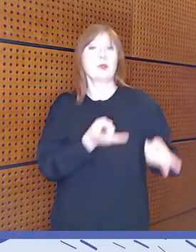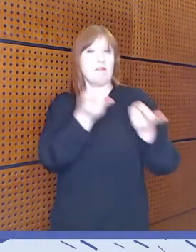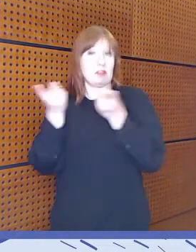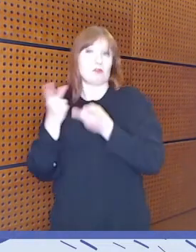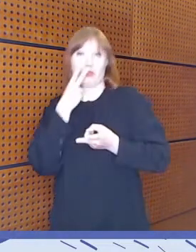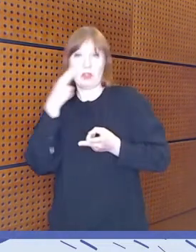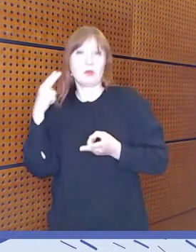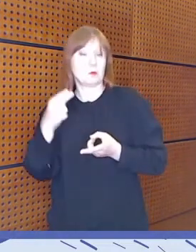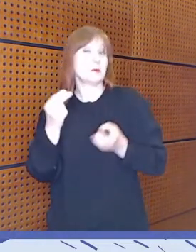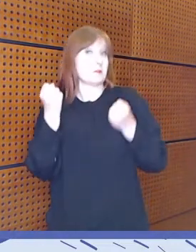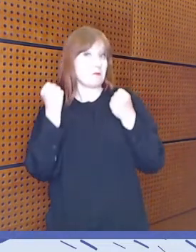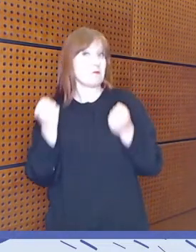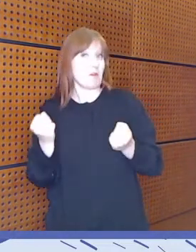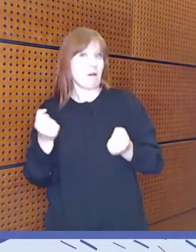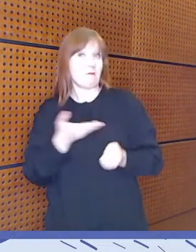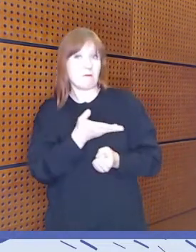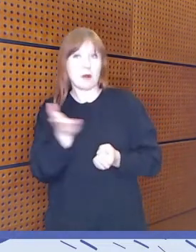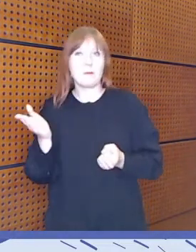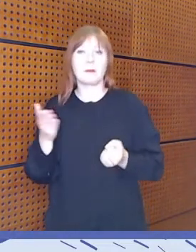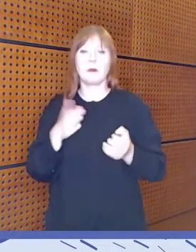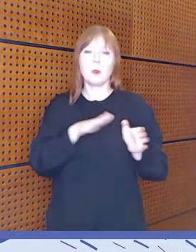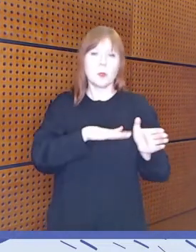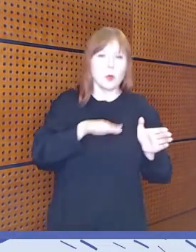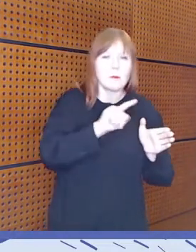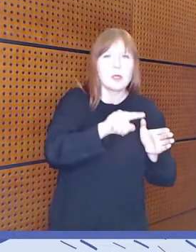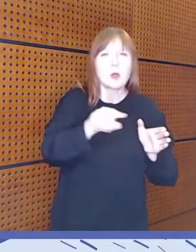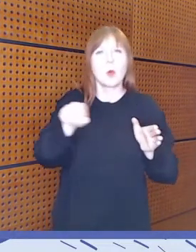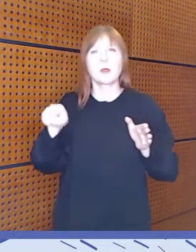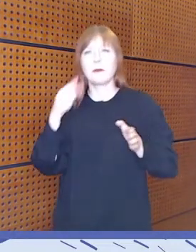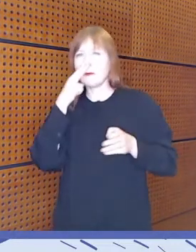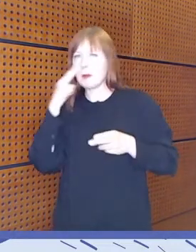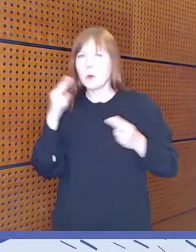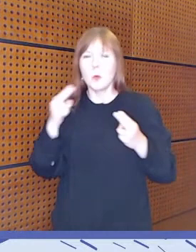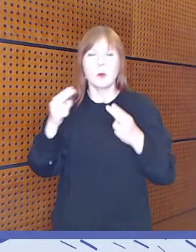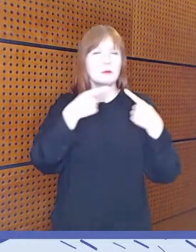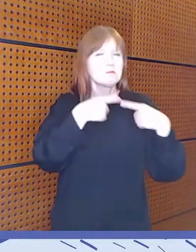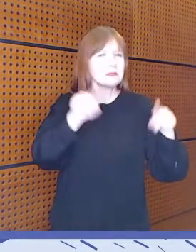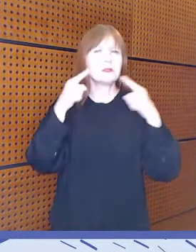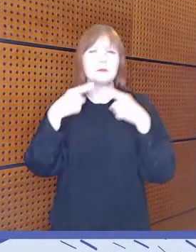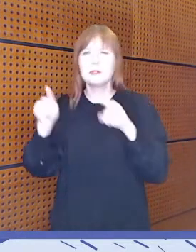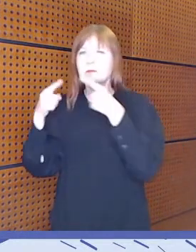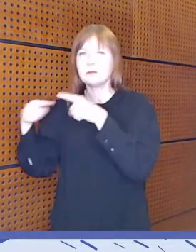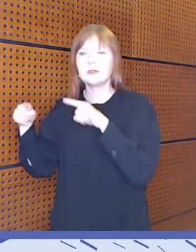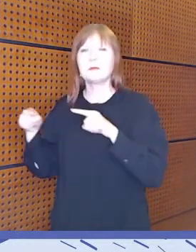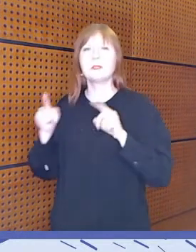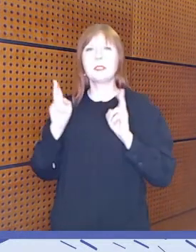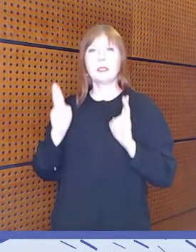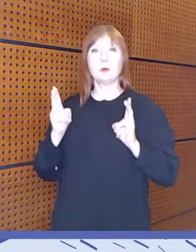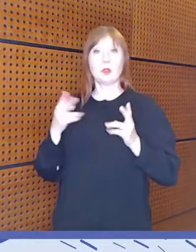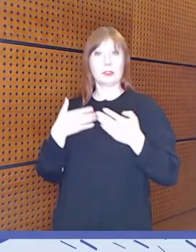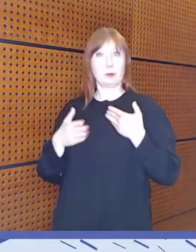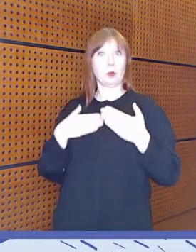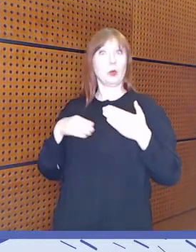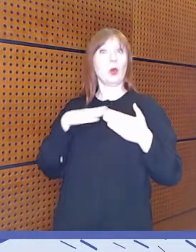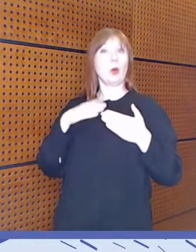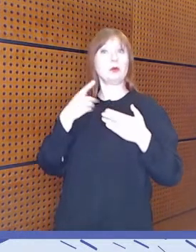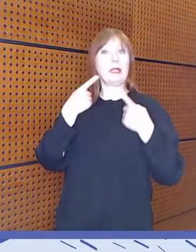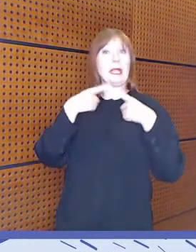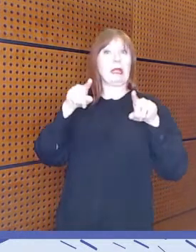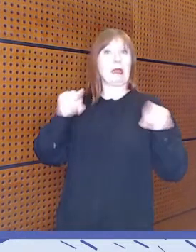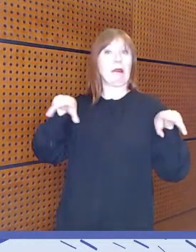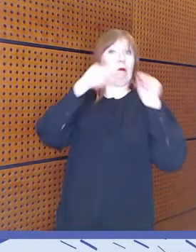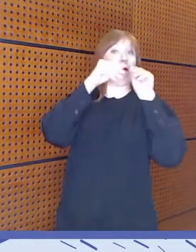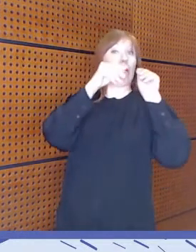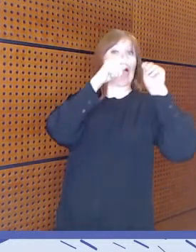Siellä on monenlaisia toimijoita ja erilaisia tulokulmia. Tätä työtä tehdään todella monen eri käsitteen alla. Erilaisia toimialakohtaisia ja